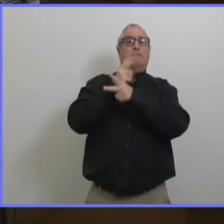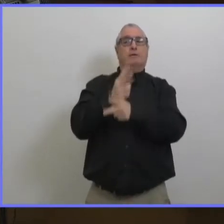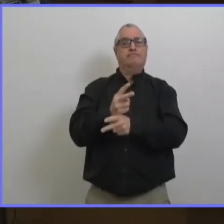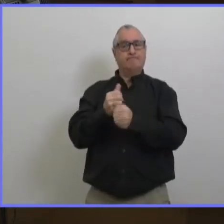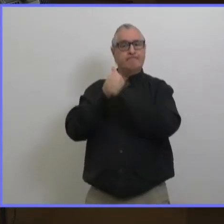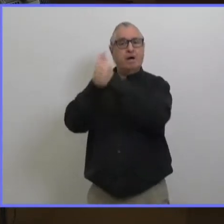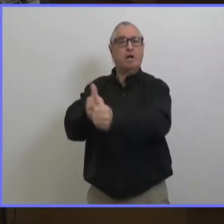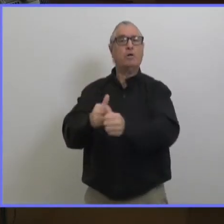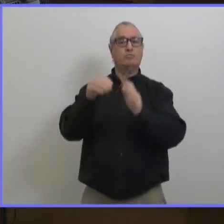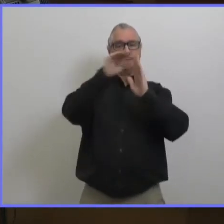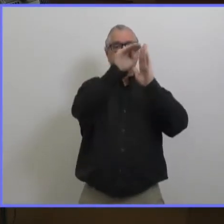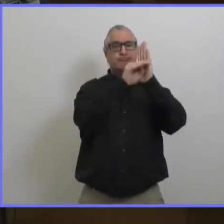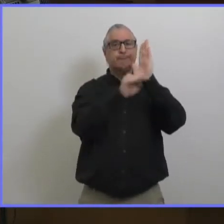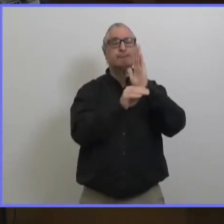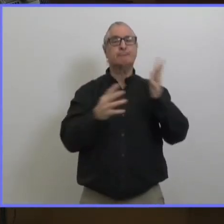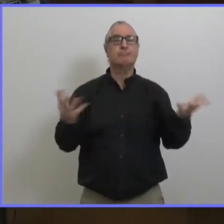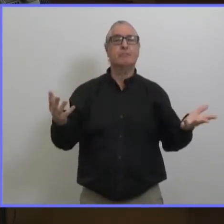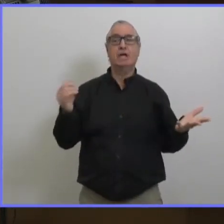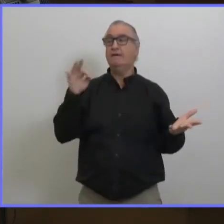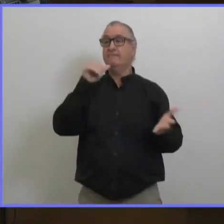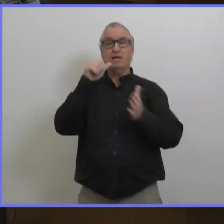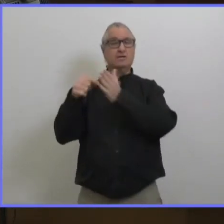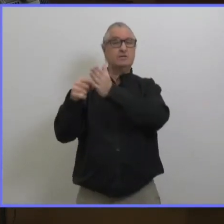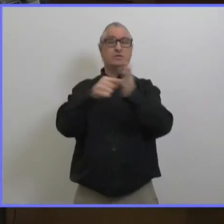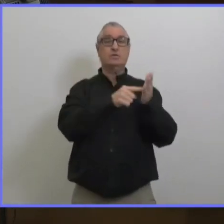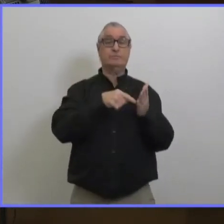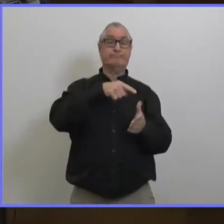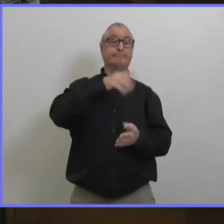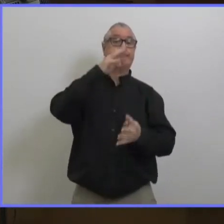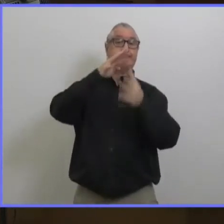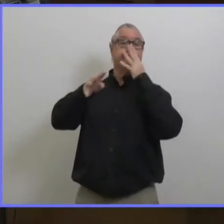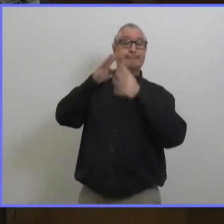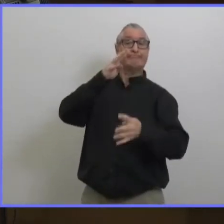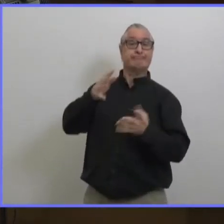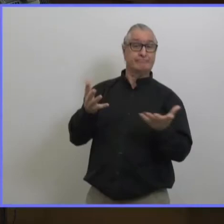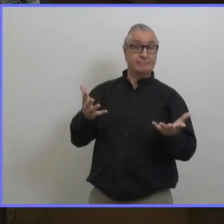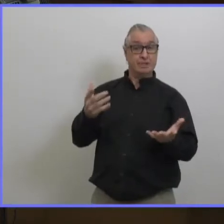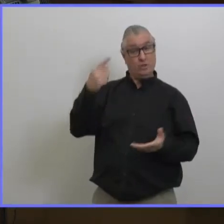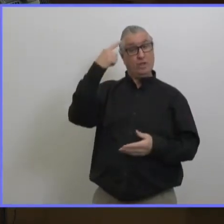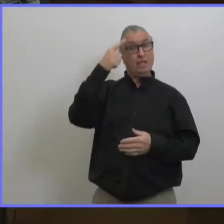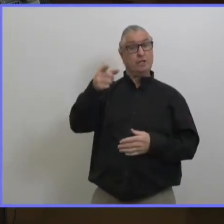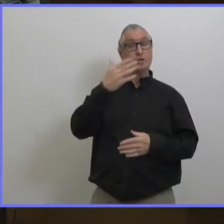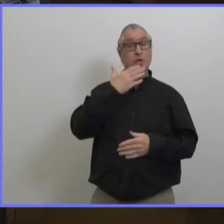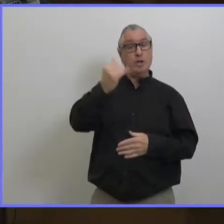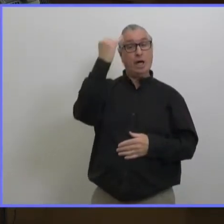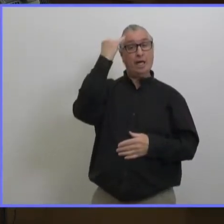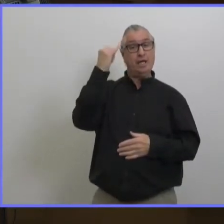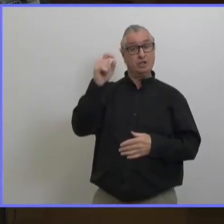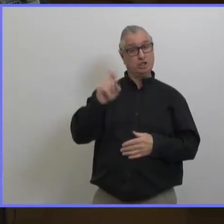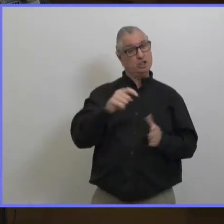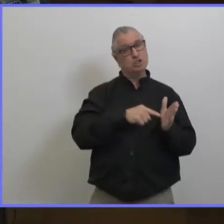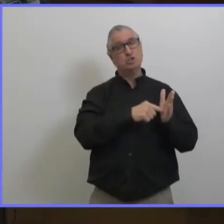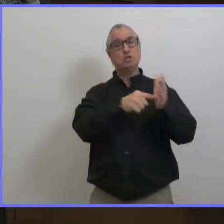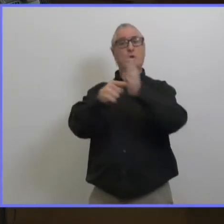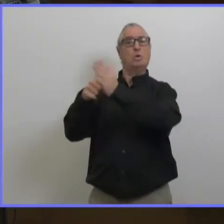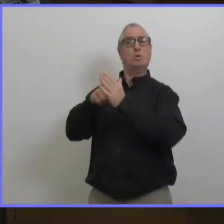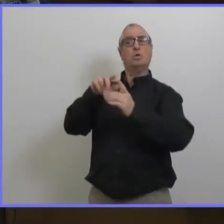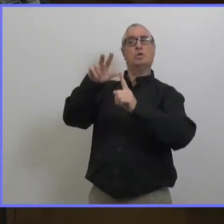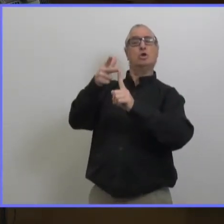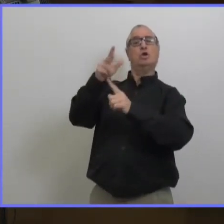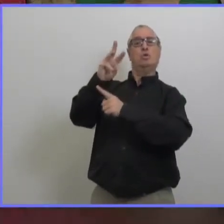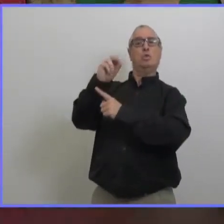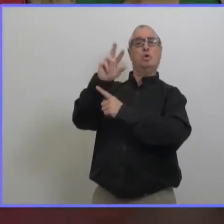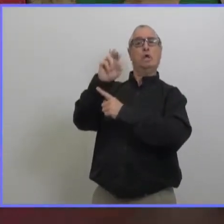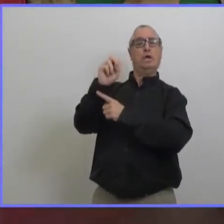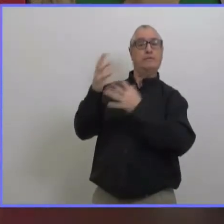pourrait empirer maintenant qu'on est passé au travers d'une situation sans avoir auparavant vu des données de modélisation